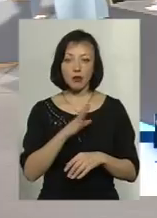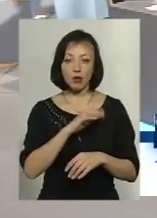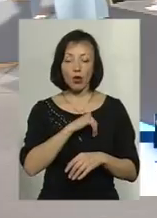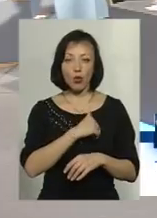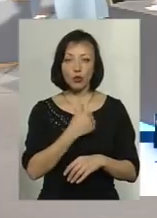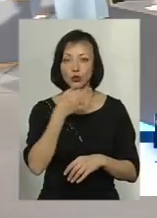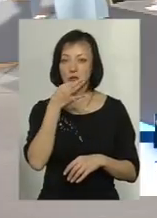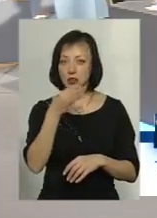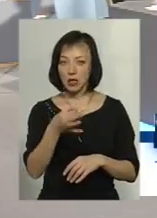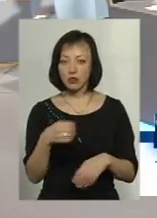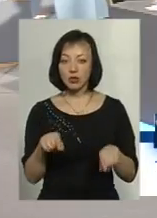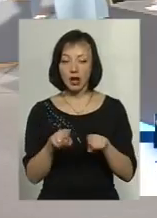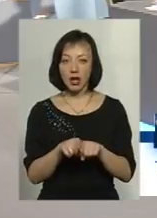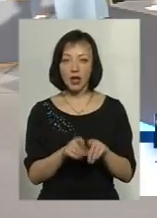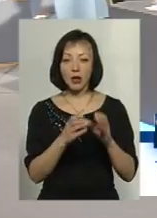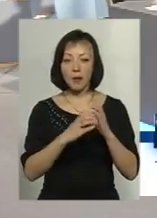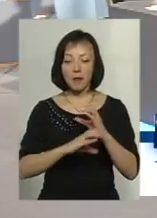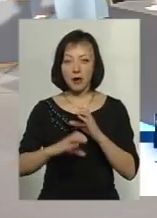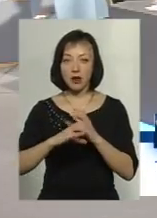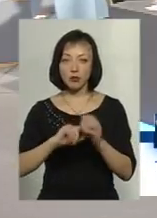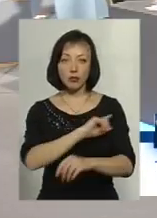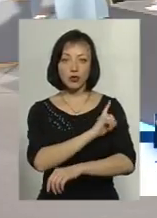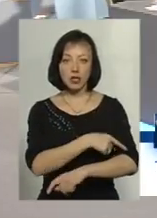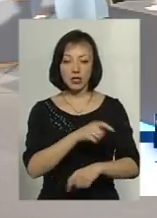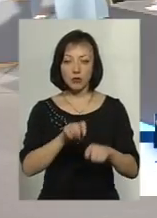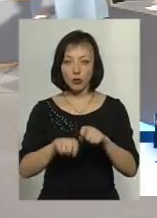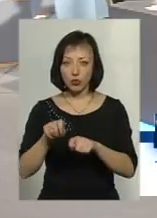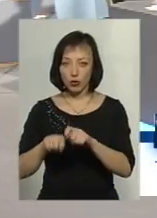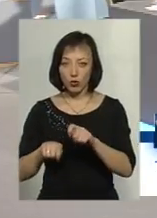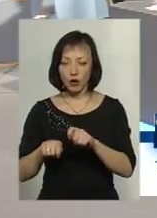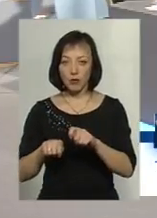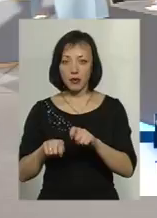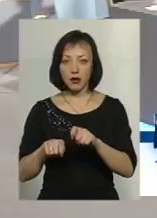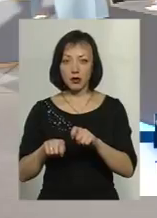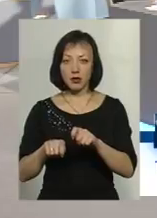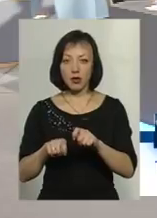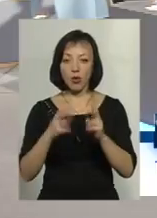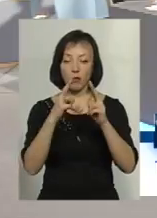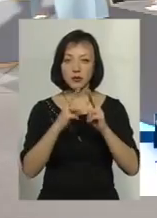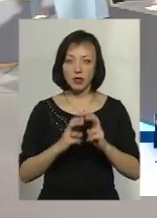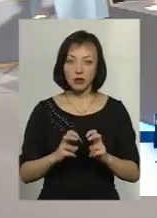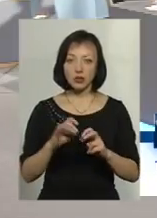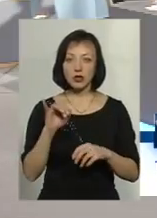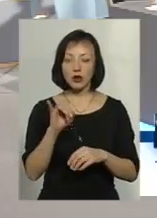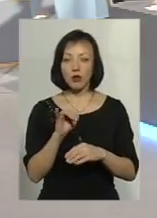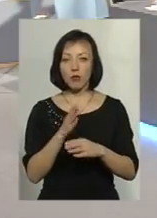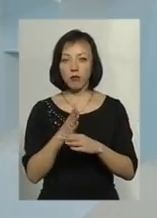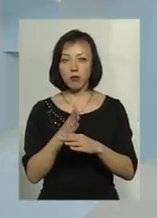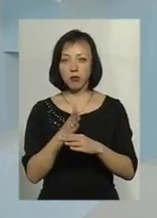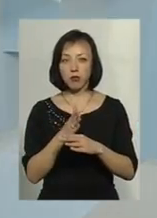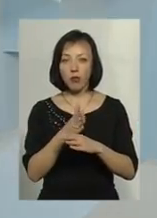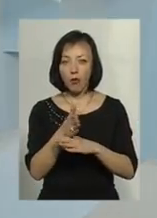сказати, що такі мережі у нас під посиленим контролем. Вони обстежуються і обходами, і